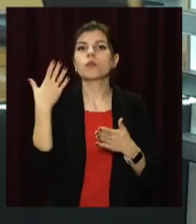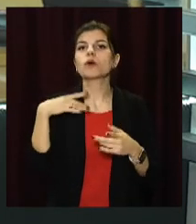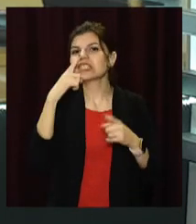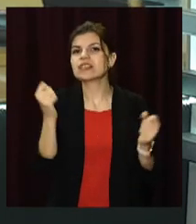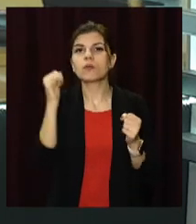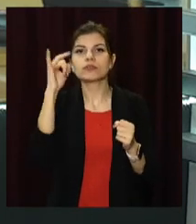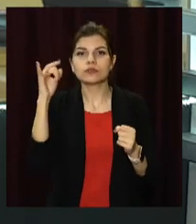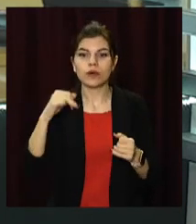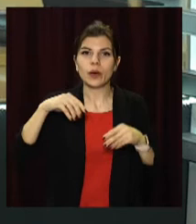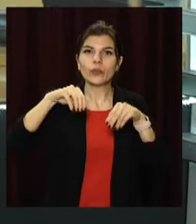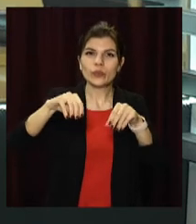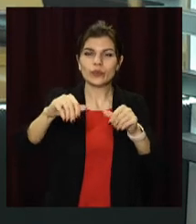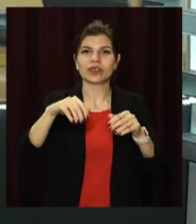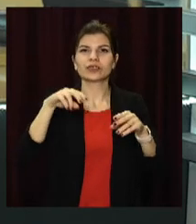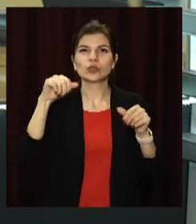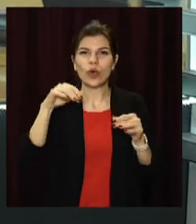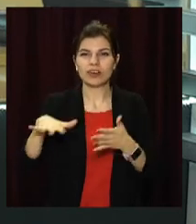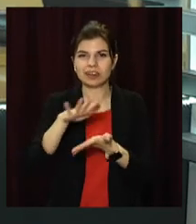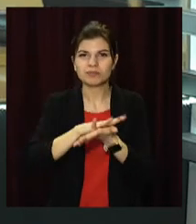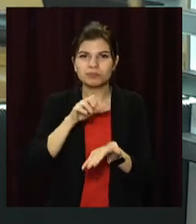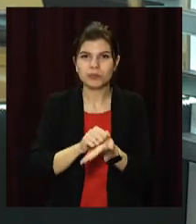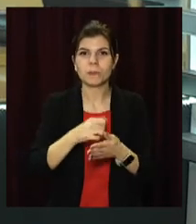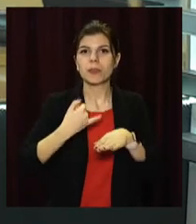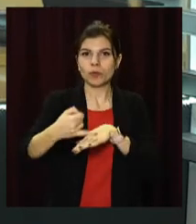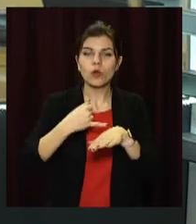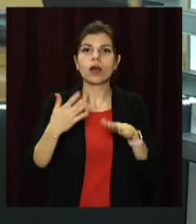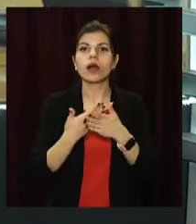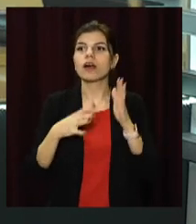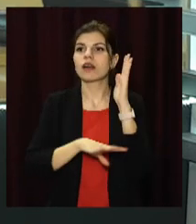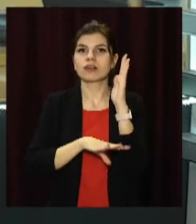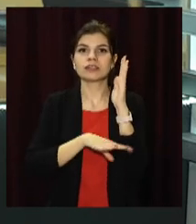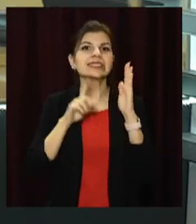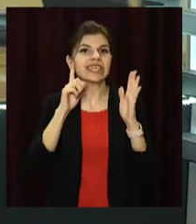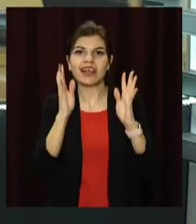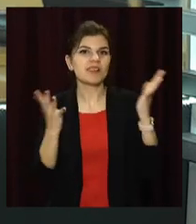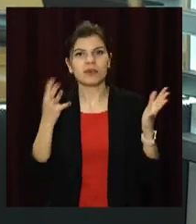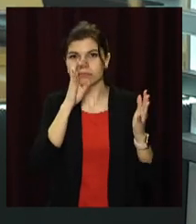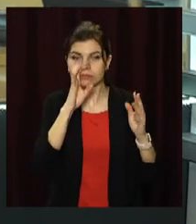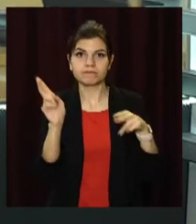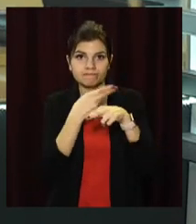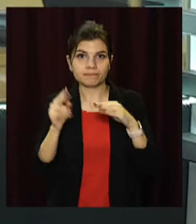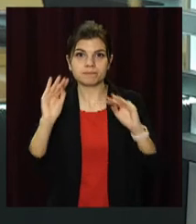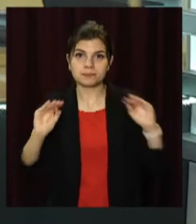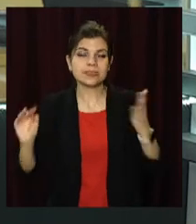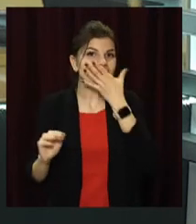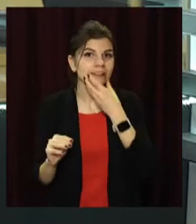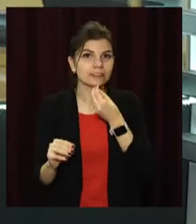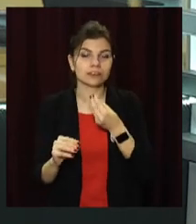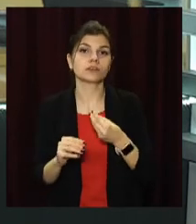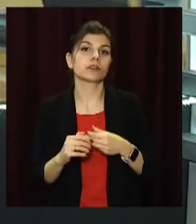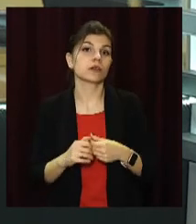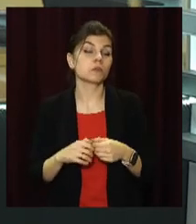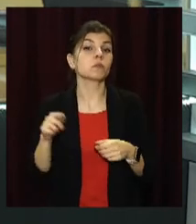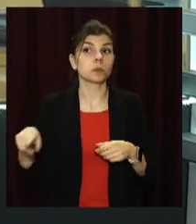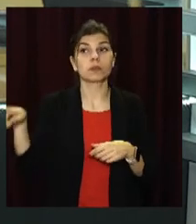тротуарів та трамвайних колій, впорядковують парки, зелені зони та двори, а паралельно прибирають і стихійні сміттєзвалища.